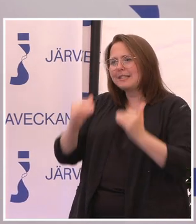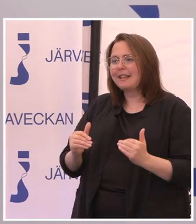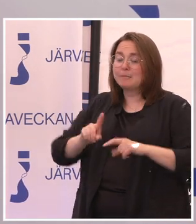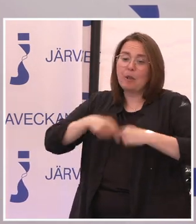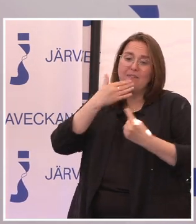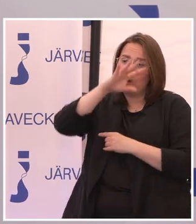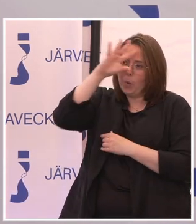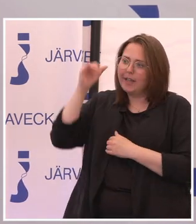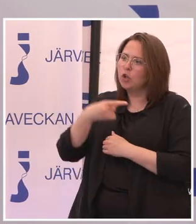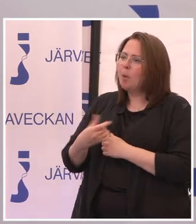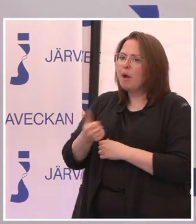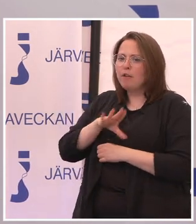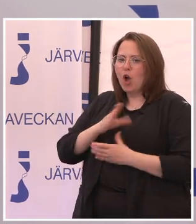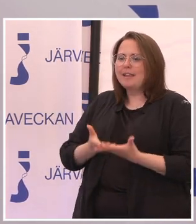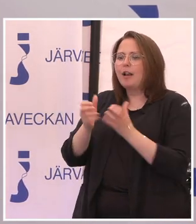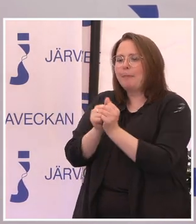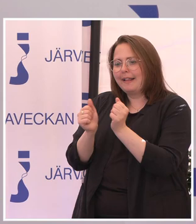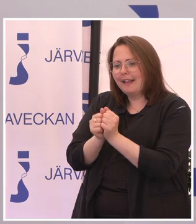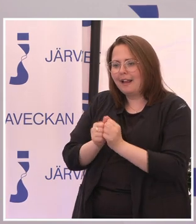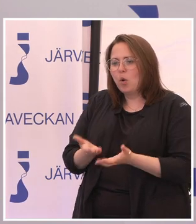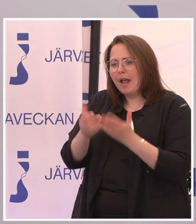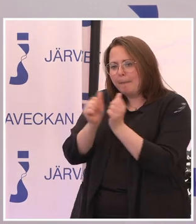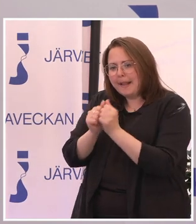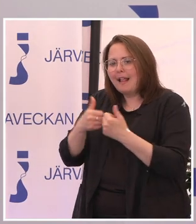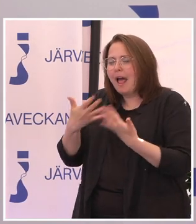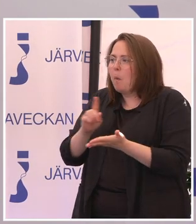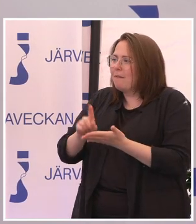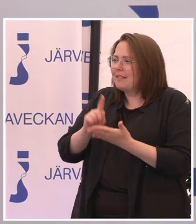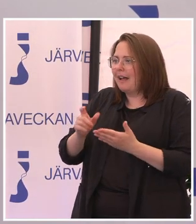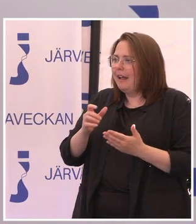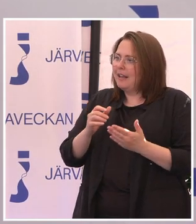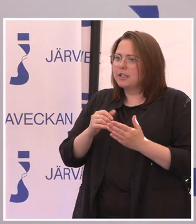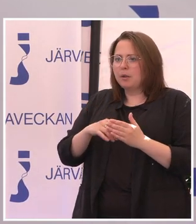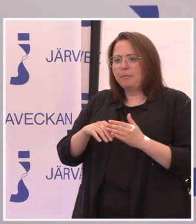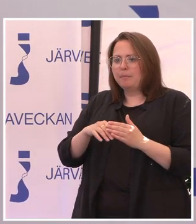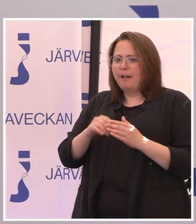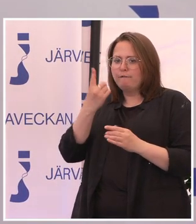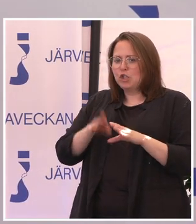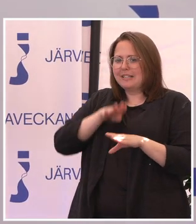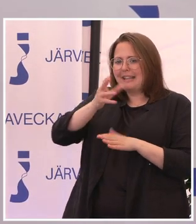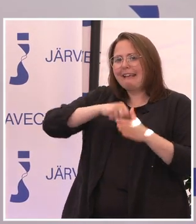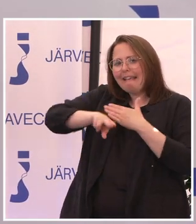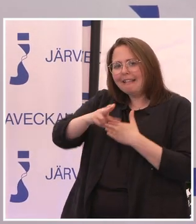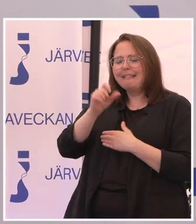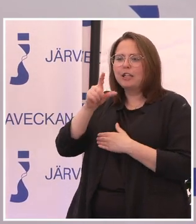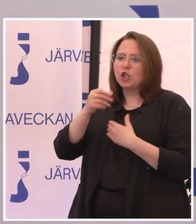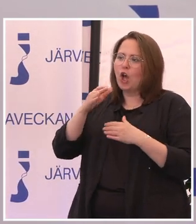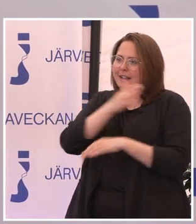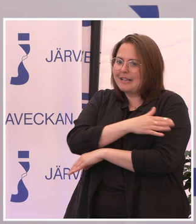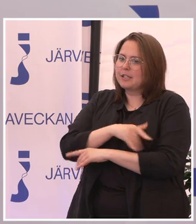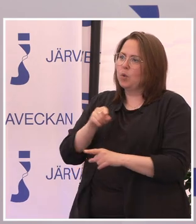är ju väldigt beroende av att också få hjälpmedel. Och hjälpmedel är ju ofta ingången också till digitala tjänster. Och där är det